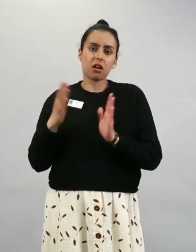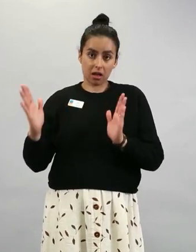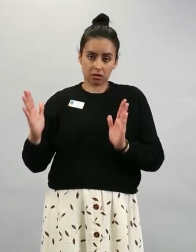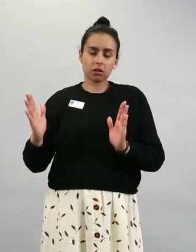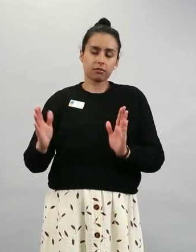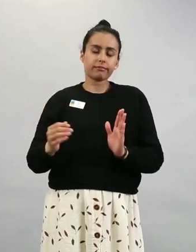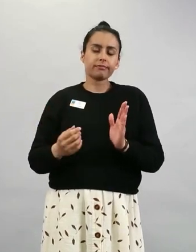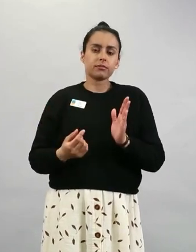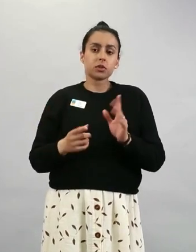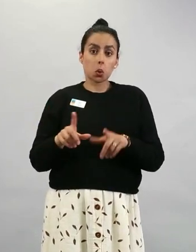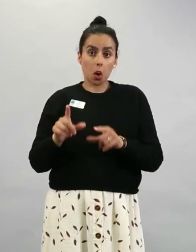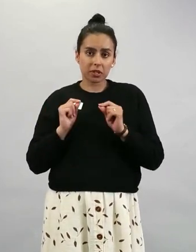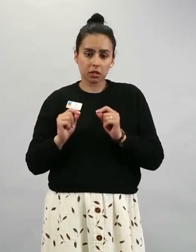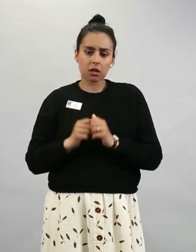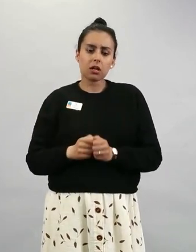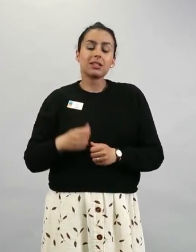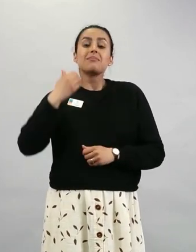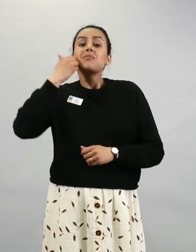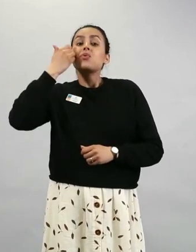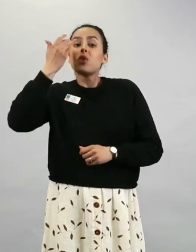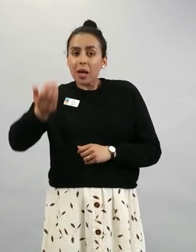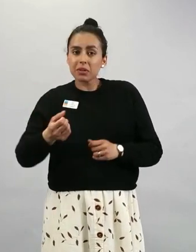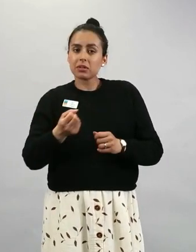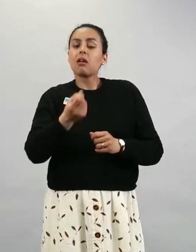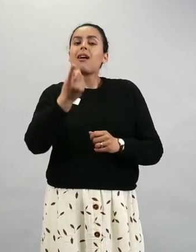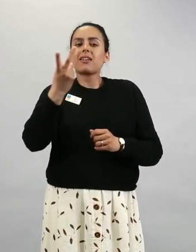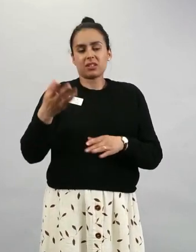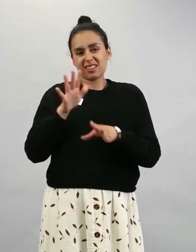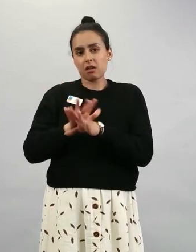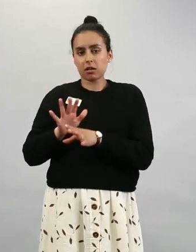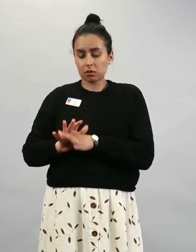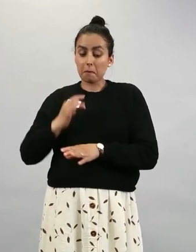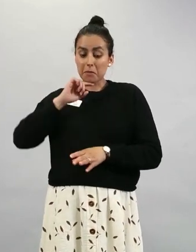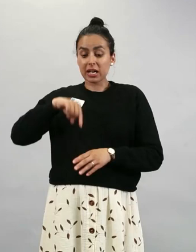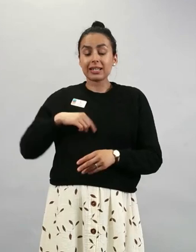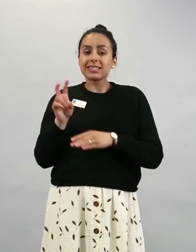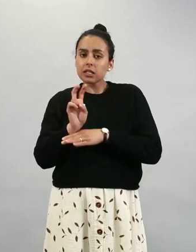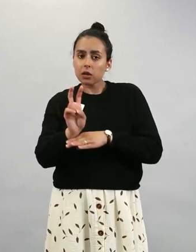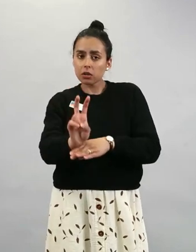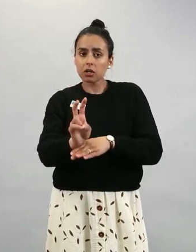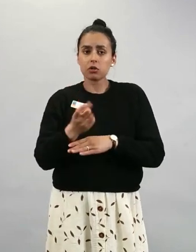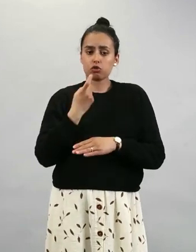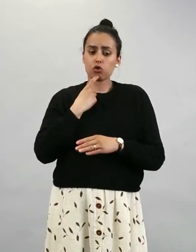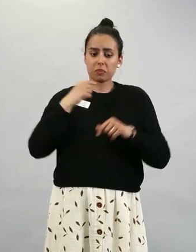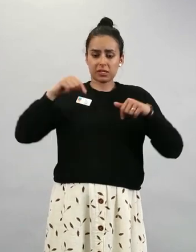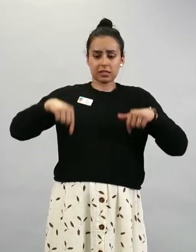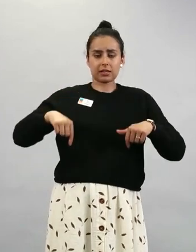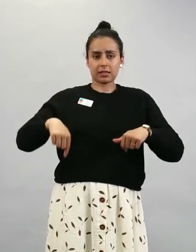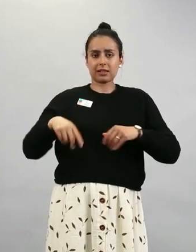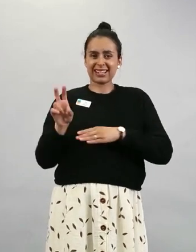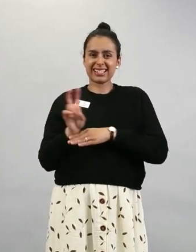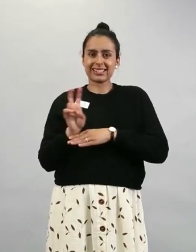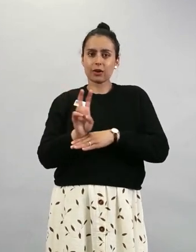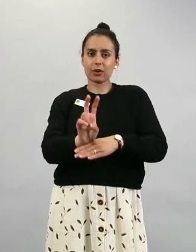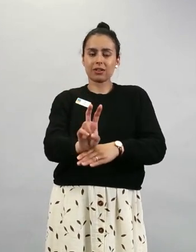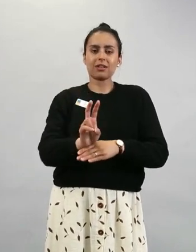haittoja, niitä toki seurataan. Suomessa meillä on seurantajärjestelmä, joka perustuu rekisteripohjaiseen